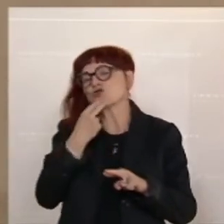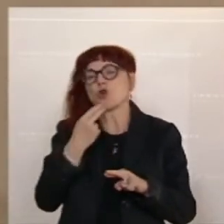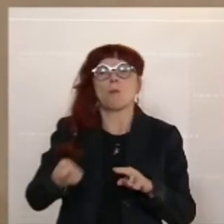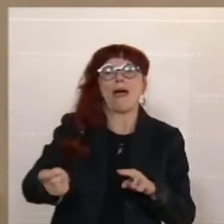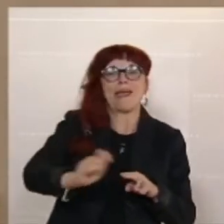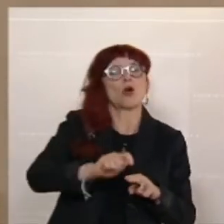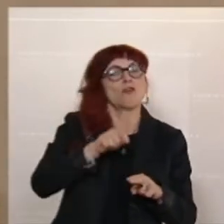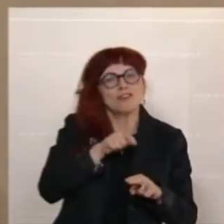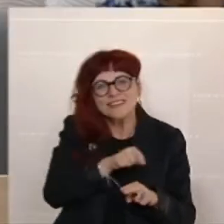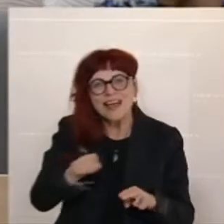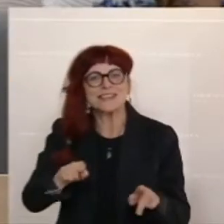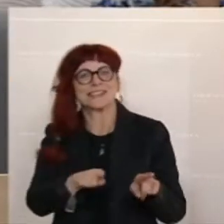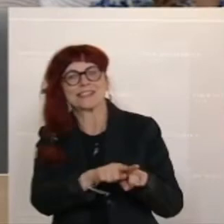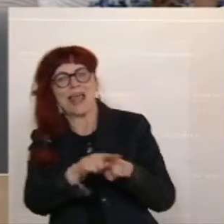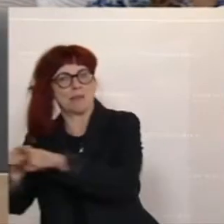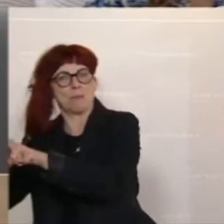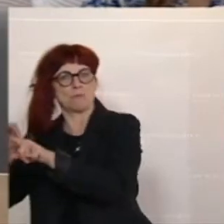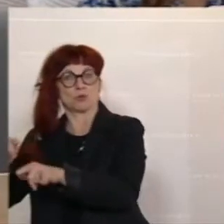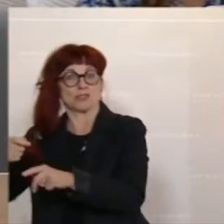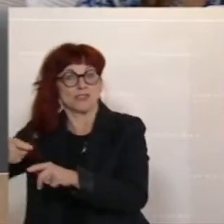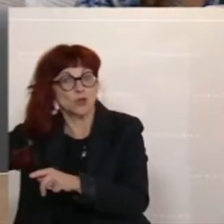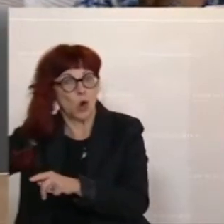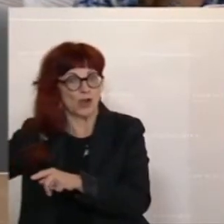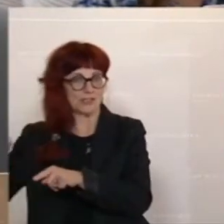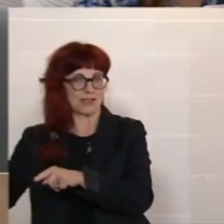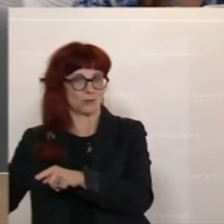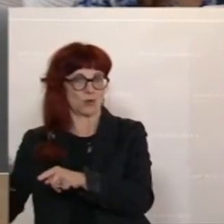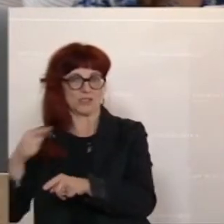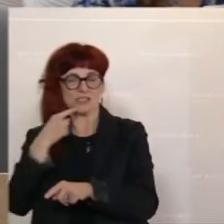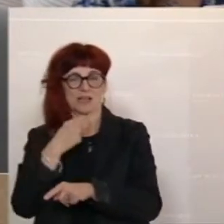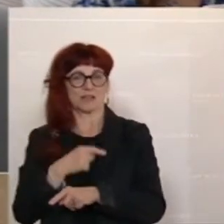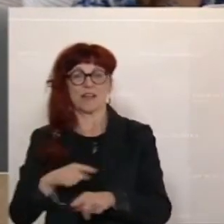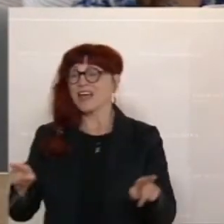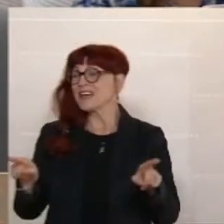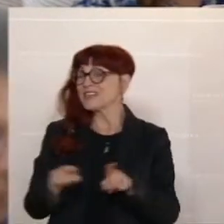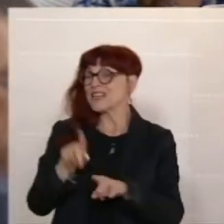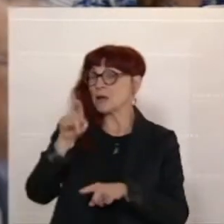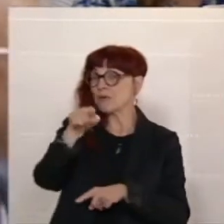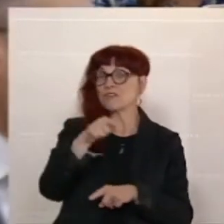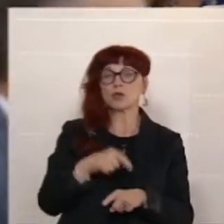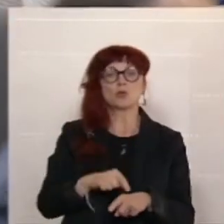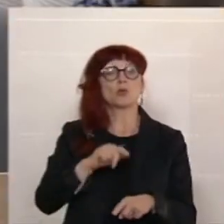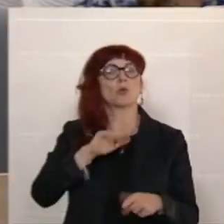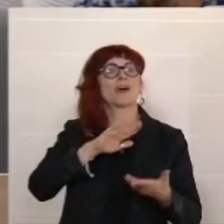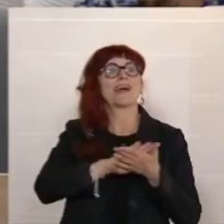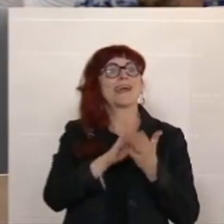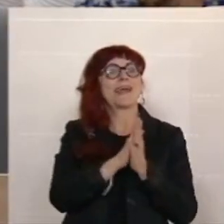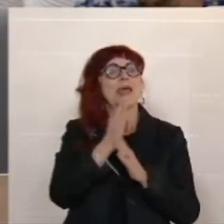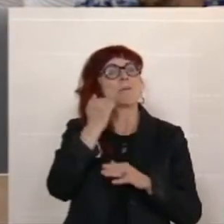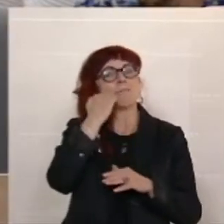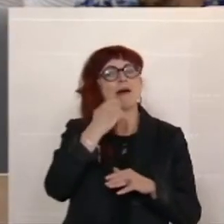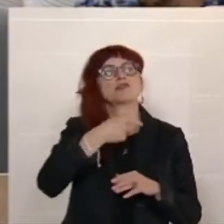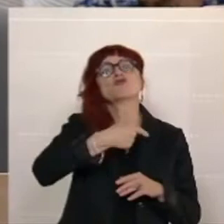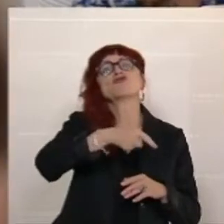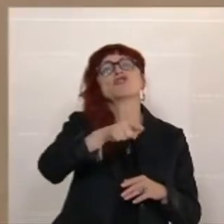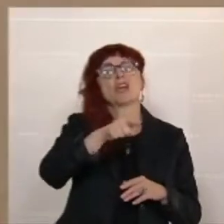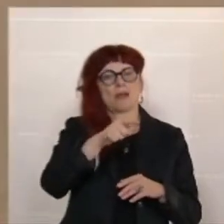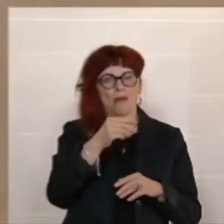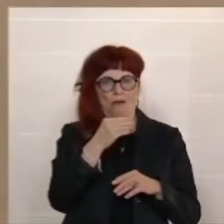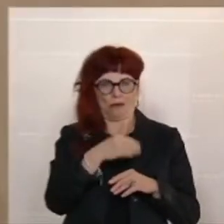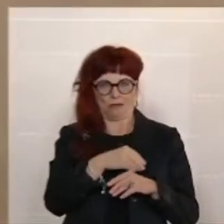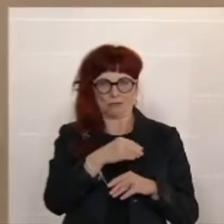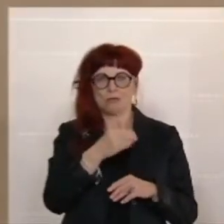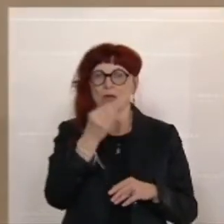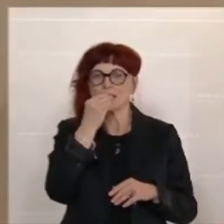so, wie wenn Sie Ihren Ehemann oder Ihre Ehefrau einkaufen schicken. Der studiert alle